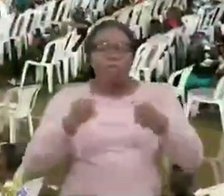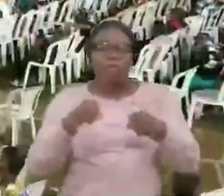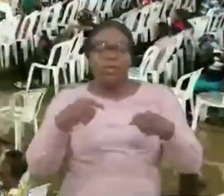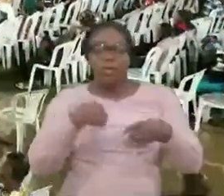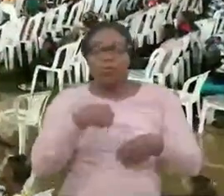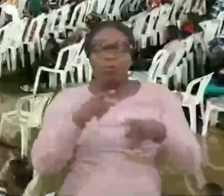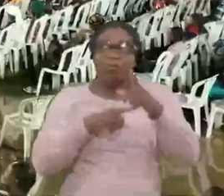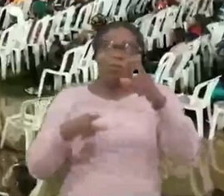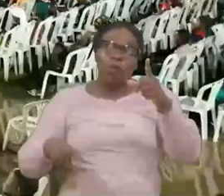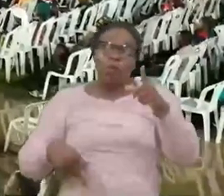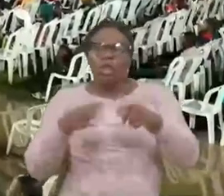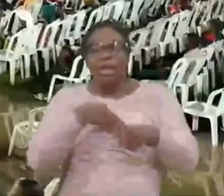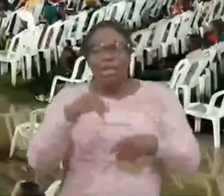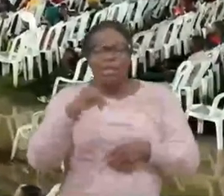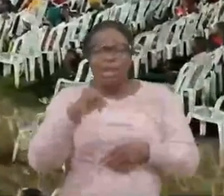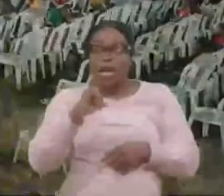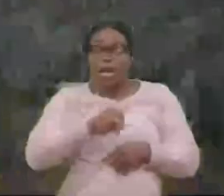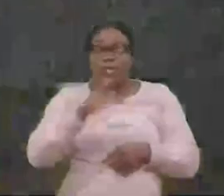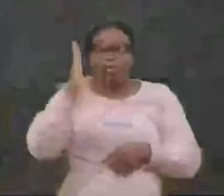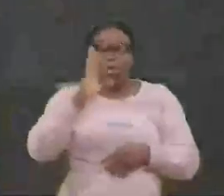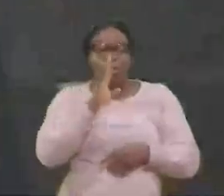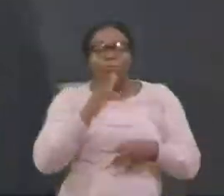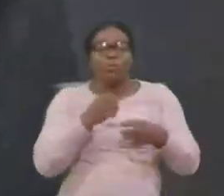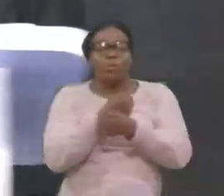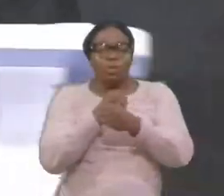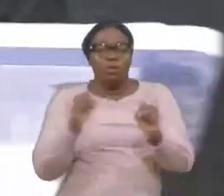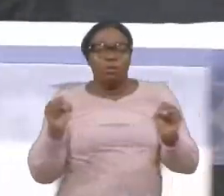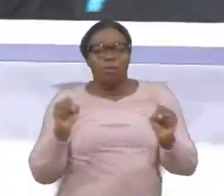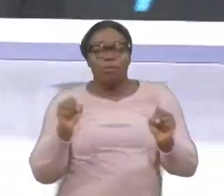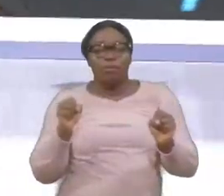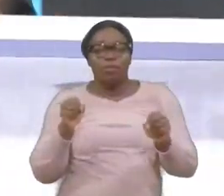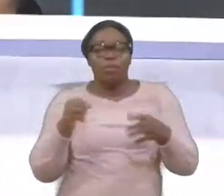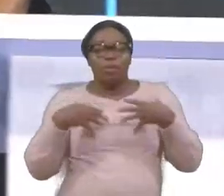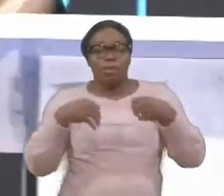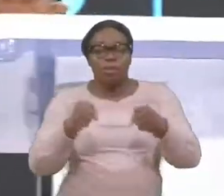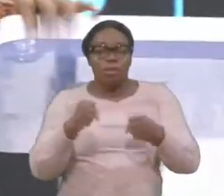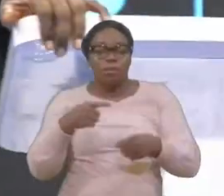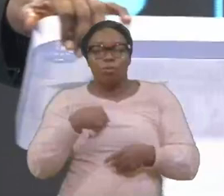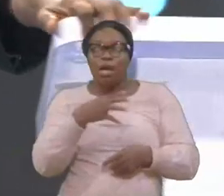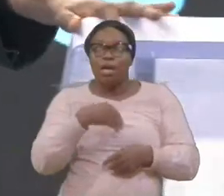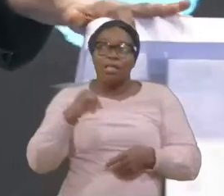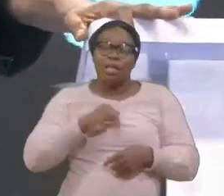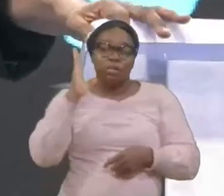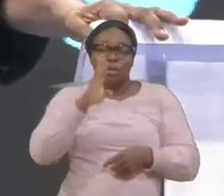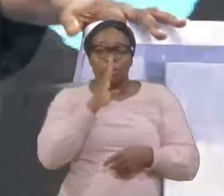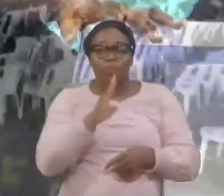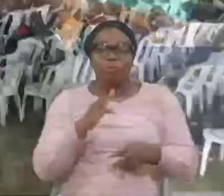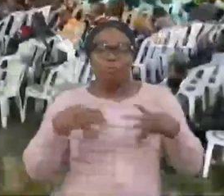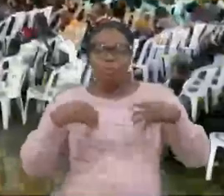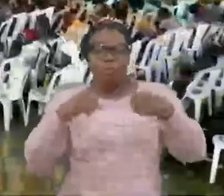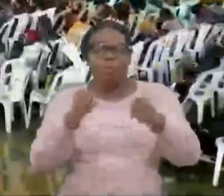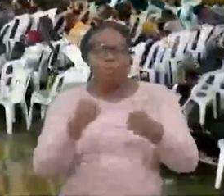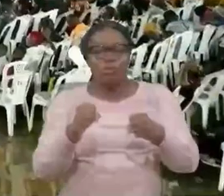Sauve-moi, Et je serai, Sauvé, Est-ce que tu peux répéter ça avec moi,